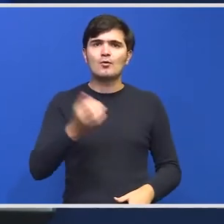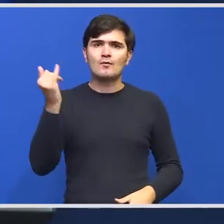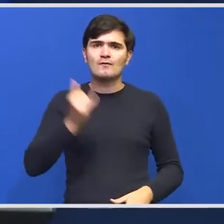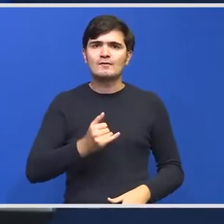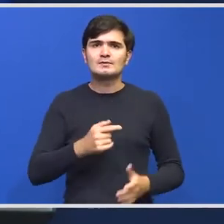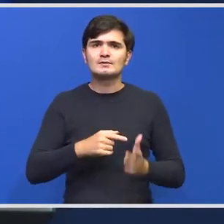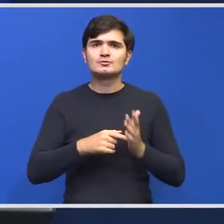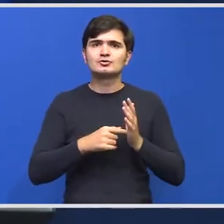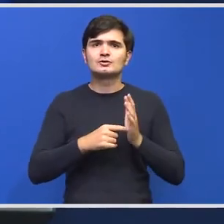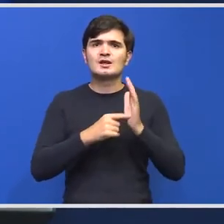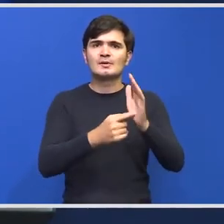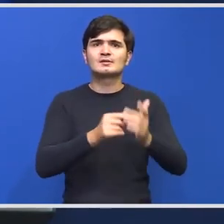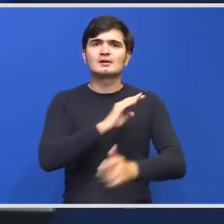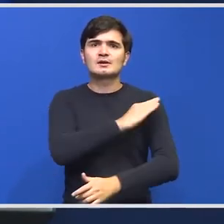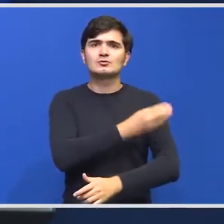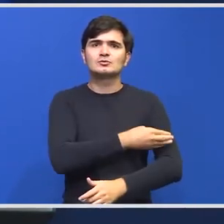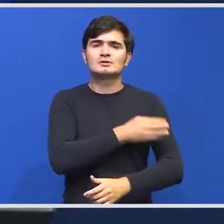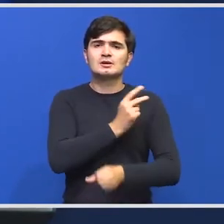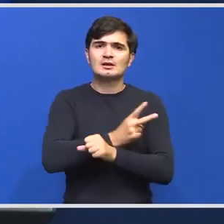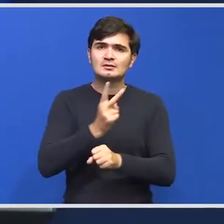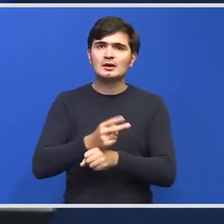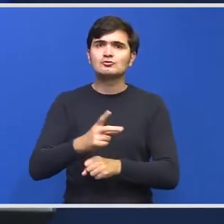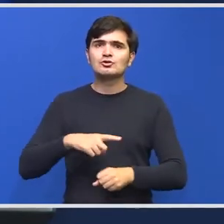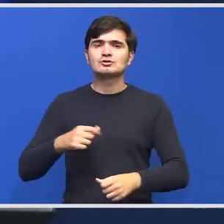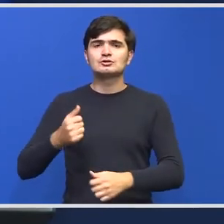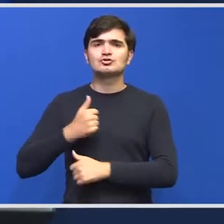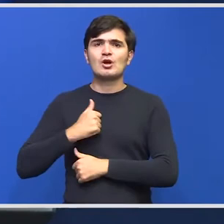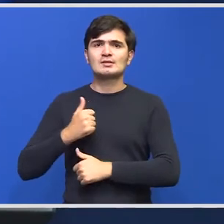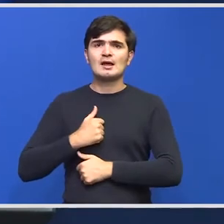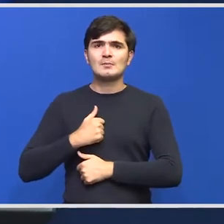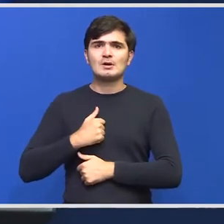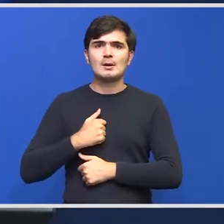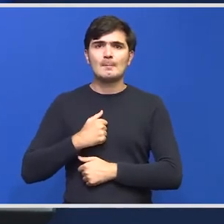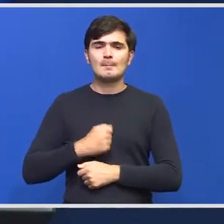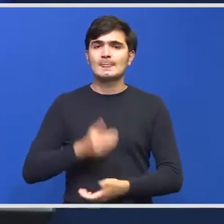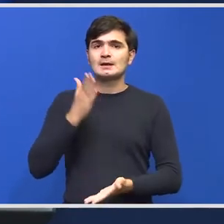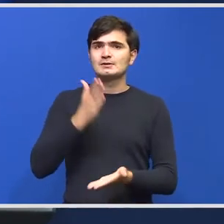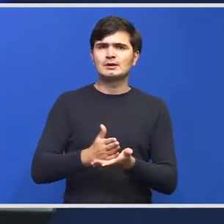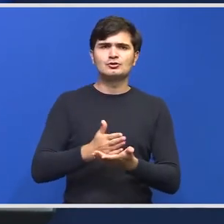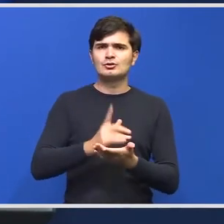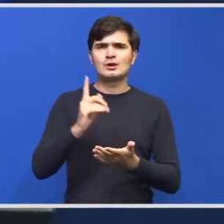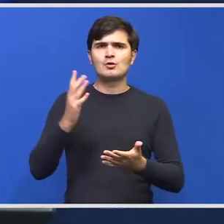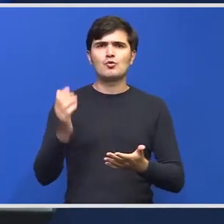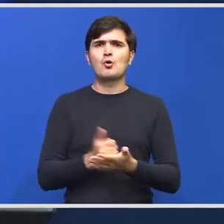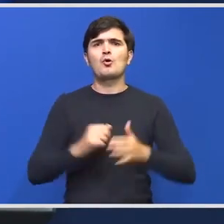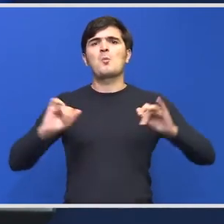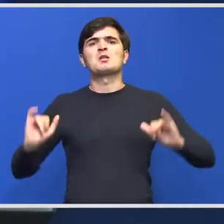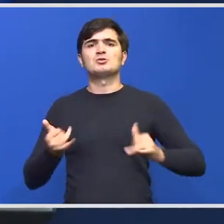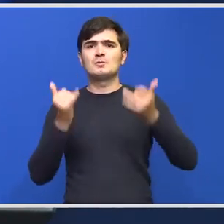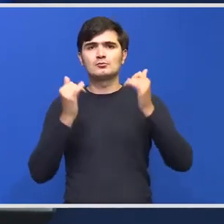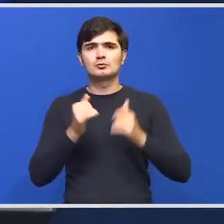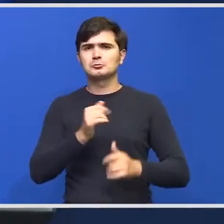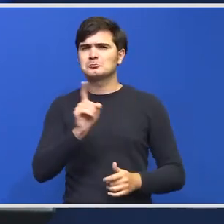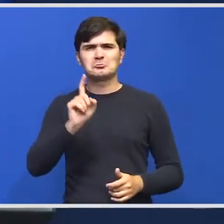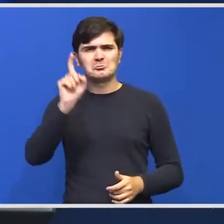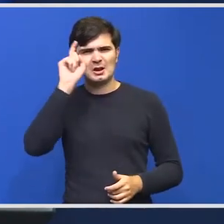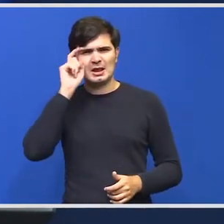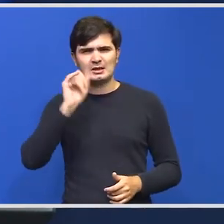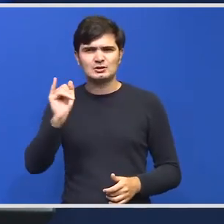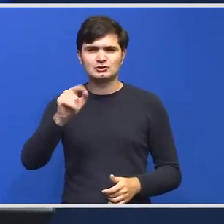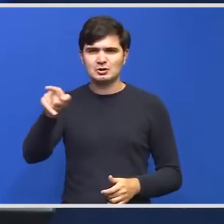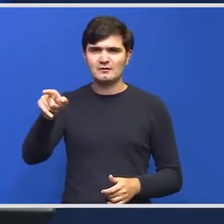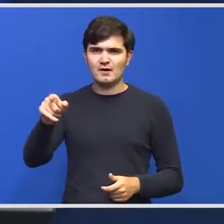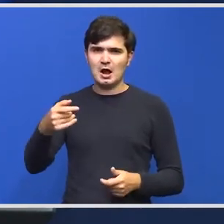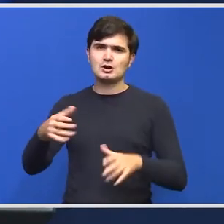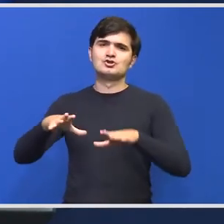autorităților statului este și jandarmeria decizia nu se ia chiar așa la întâmplare deci nu cred că și asumă cineva ca